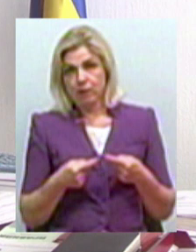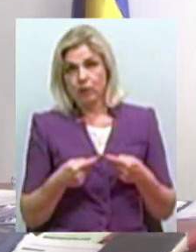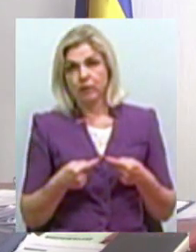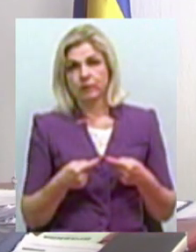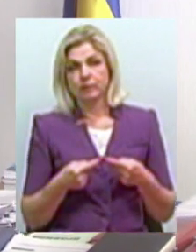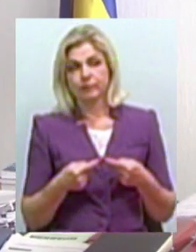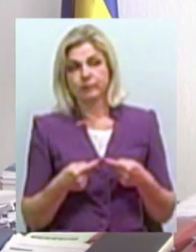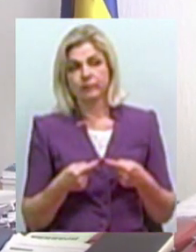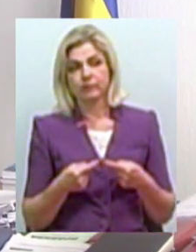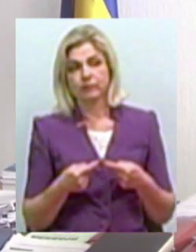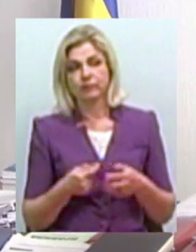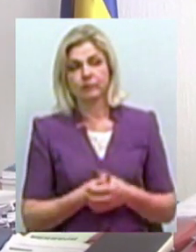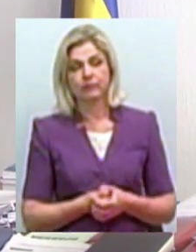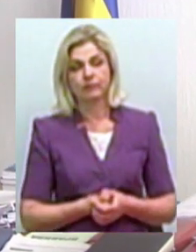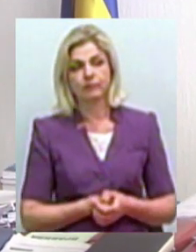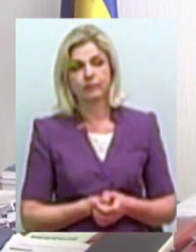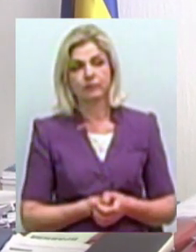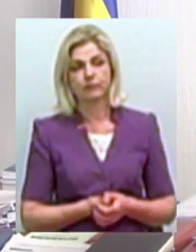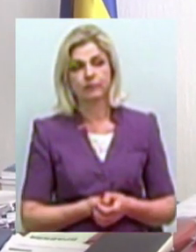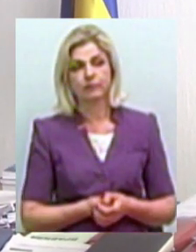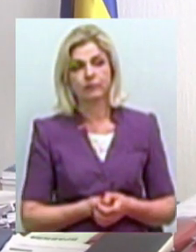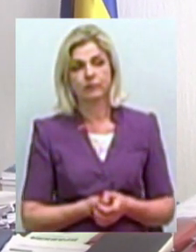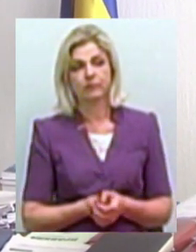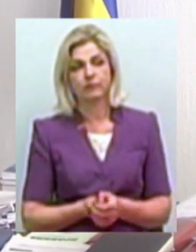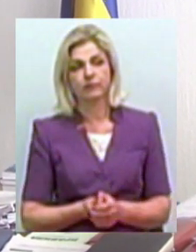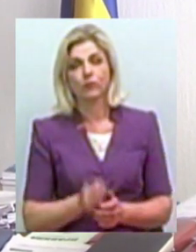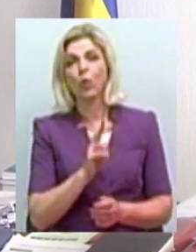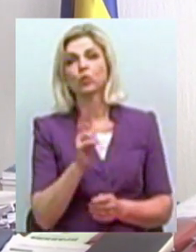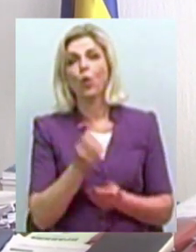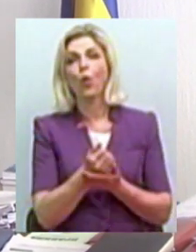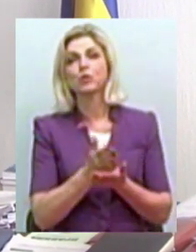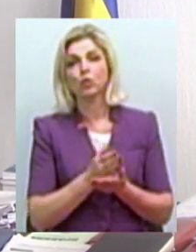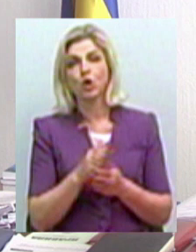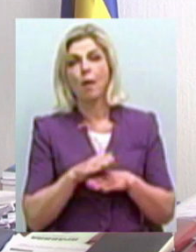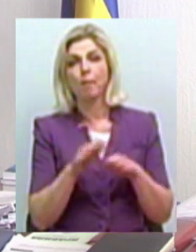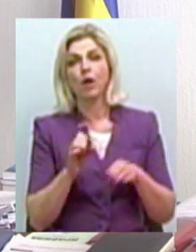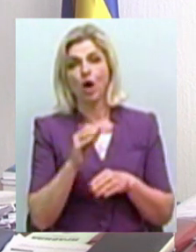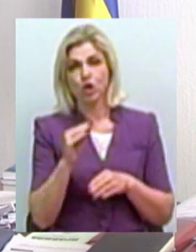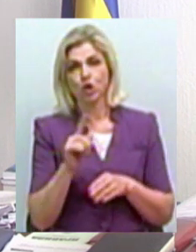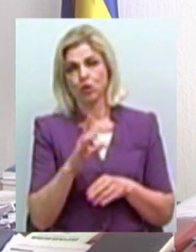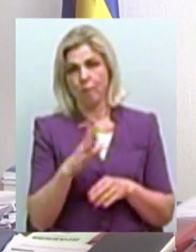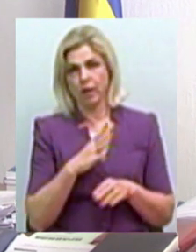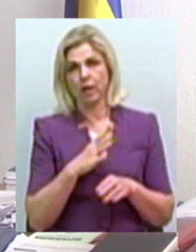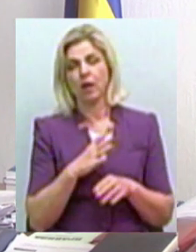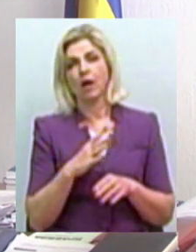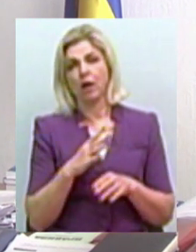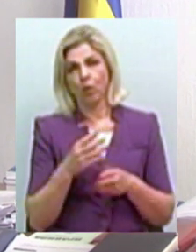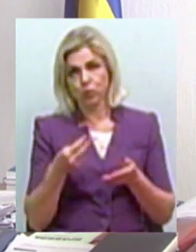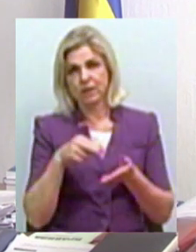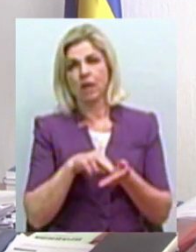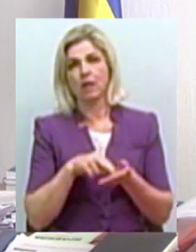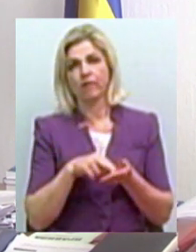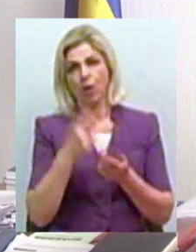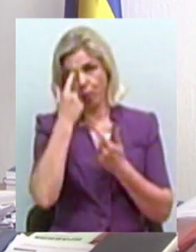відповідного балансу утримувача і установи, яка здійснює обслуговування пляж, для того, щоб були в житті відповідні заходи, саме встановлені